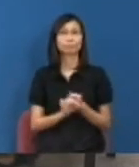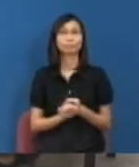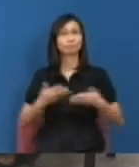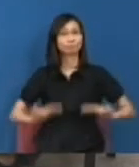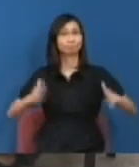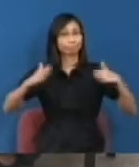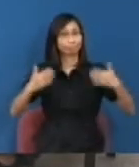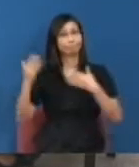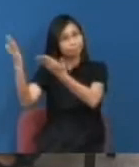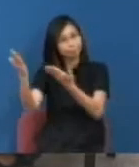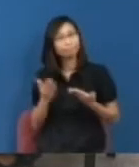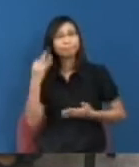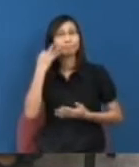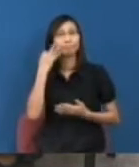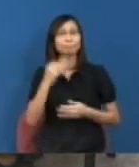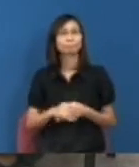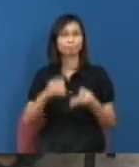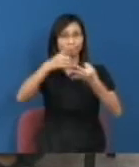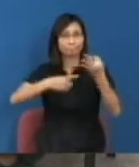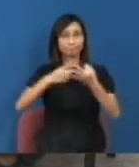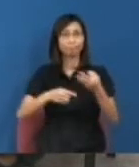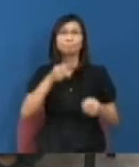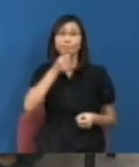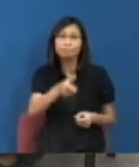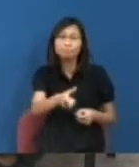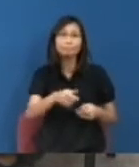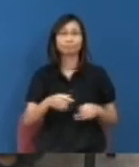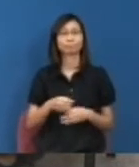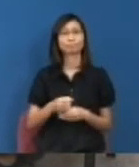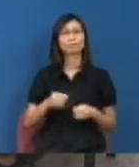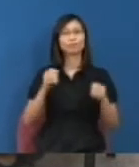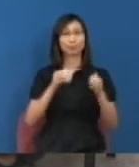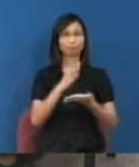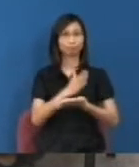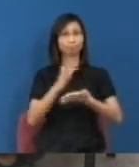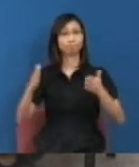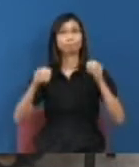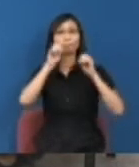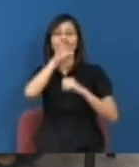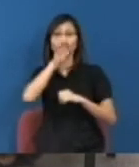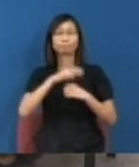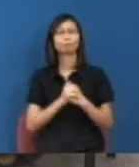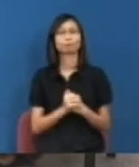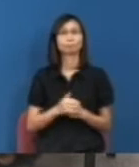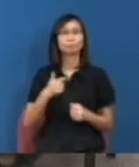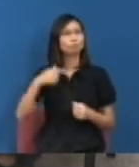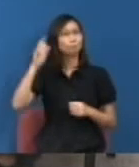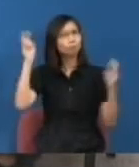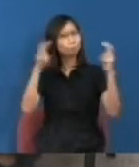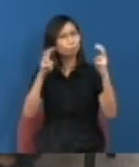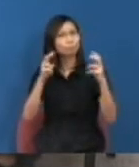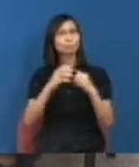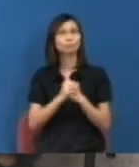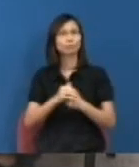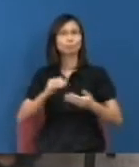我們很高興請到的嘉賓就是崔偉恆先生是時事評論員其實我認識Danny已經